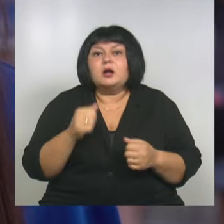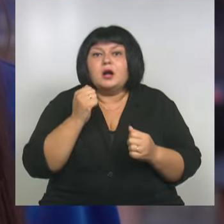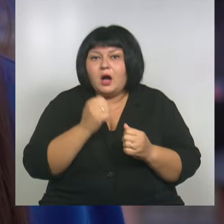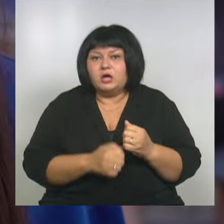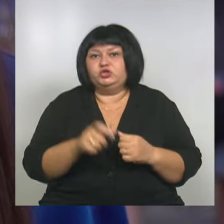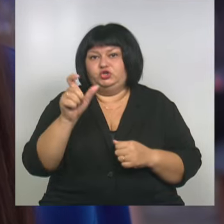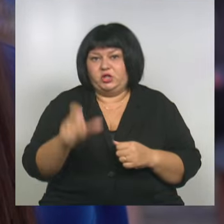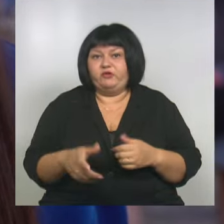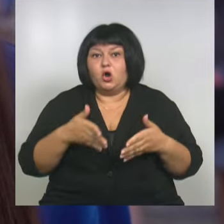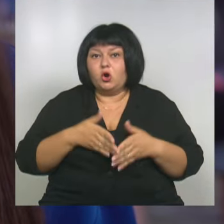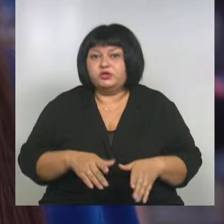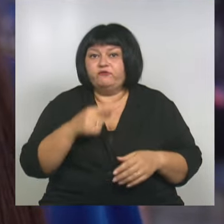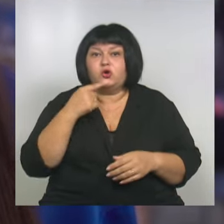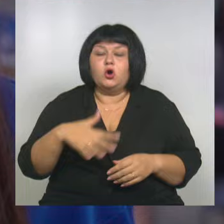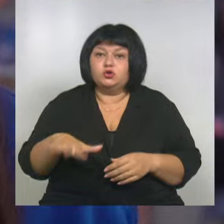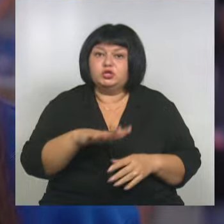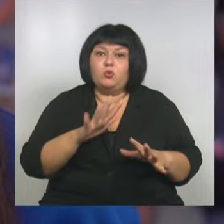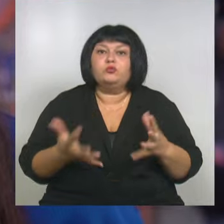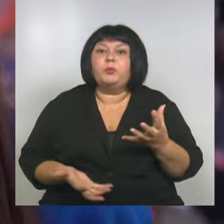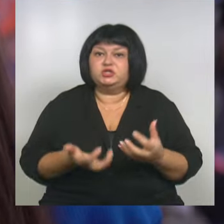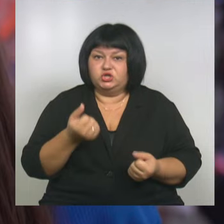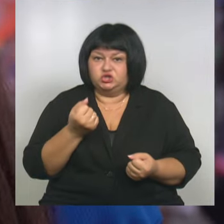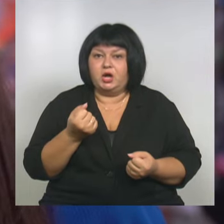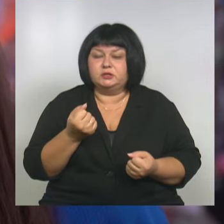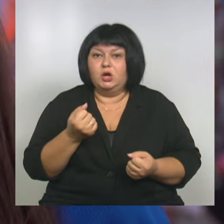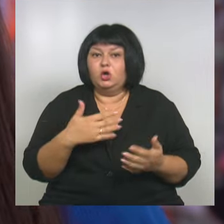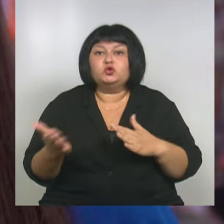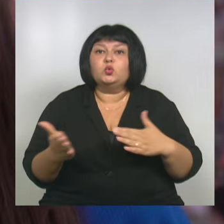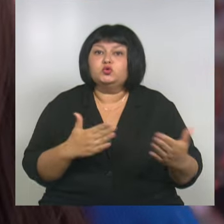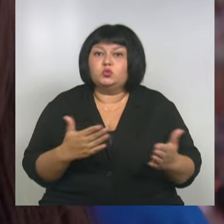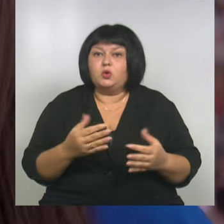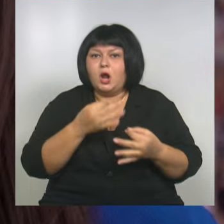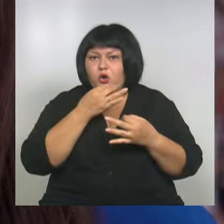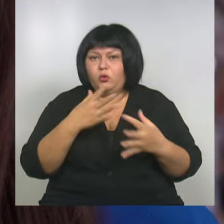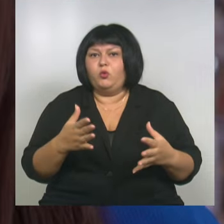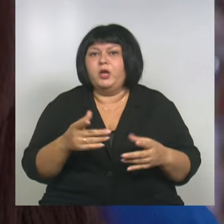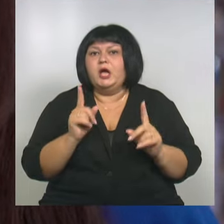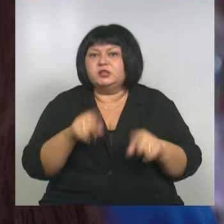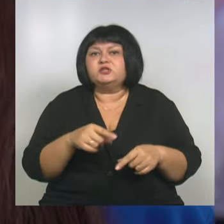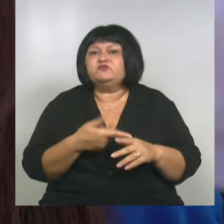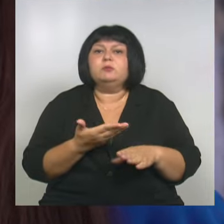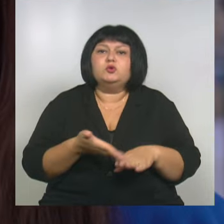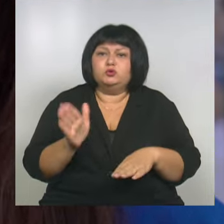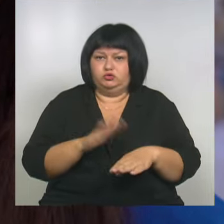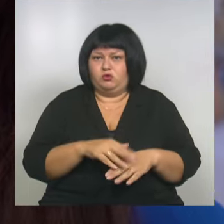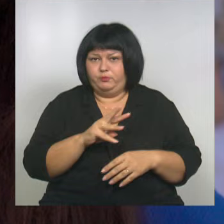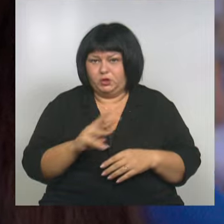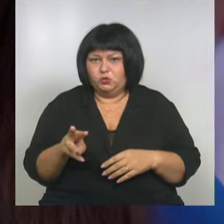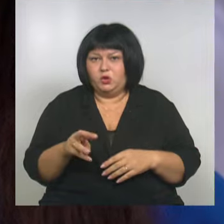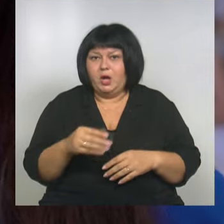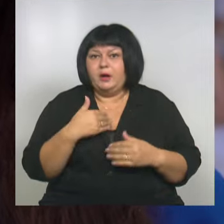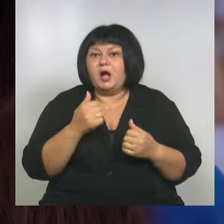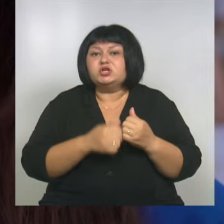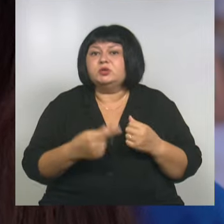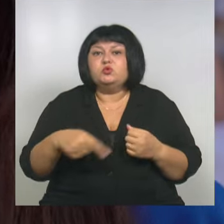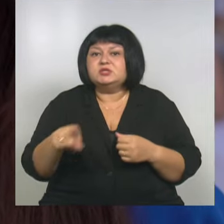человек, родившийся в России, может поддержать друг друга в любую, даже самую трудную минуту. И пока в каждом из